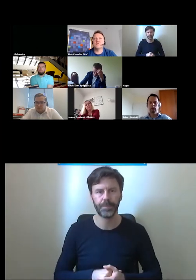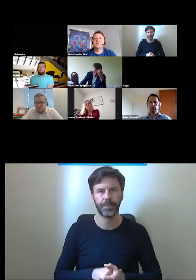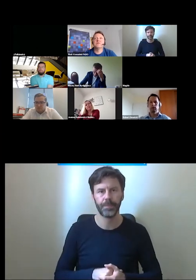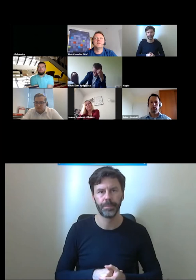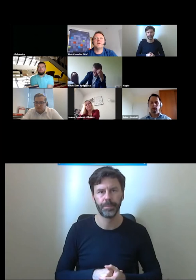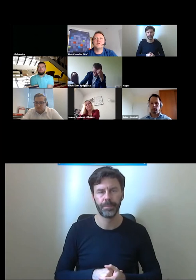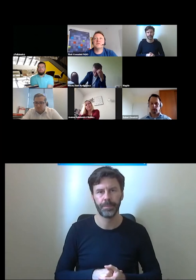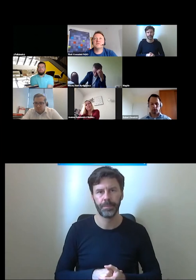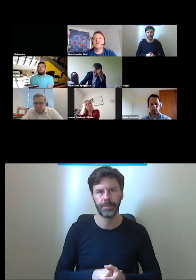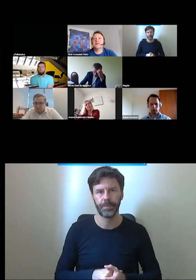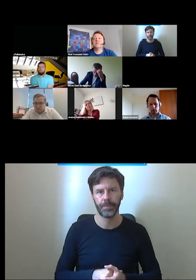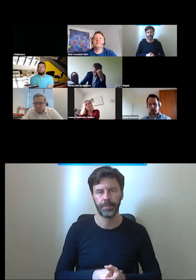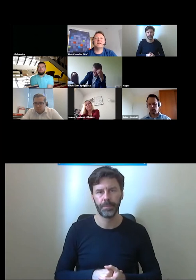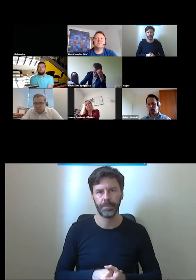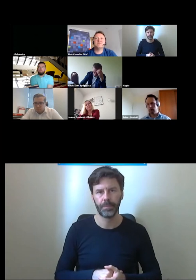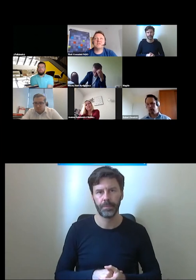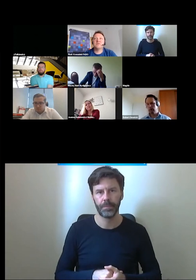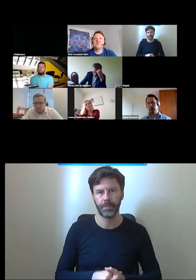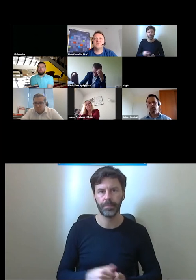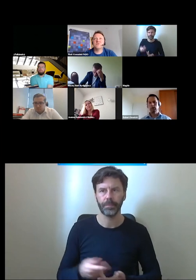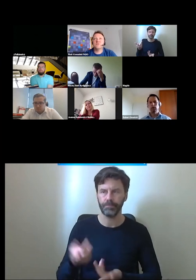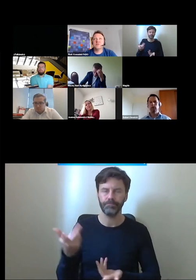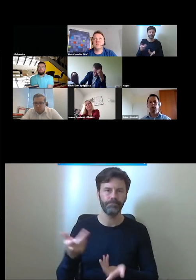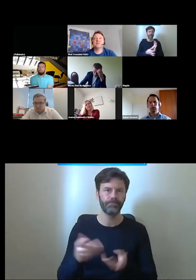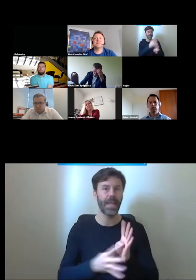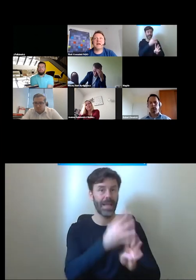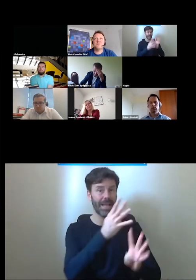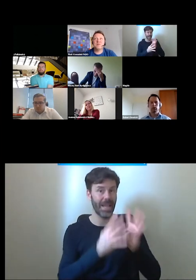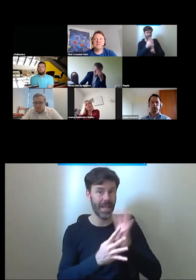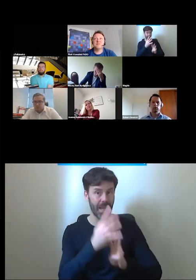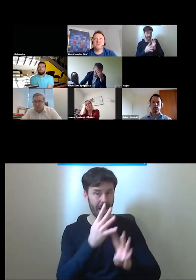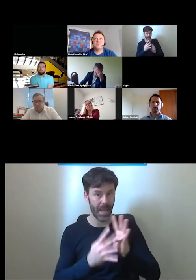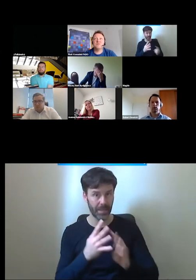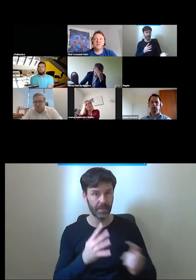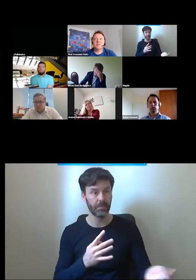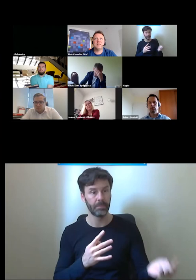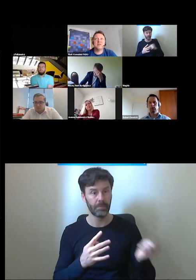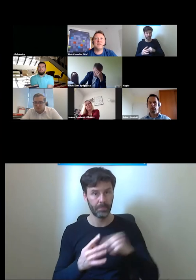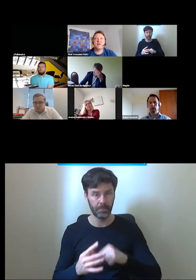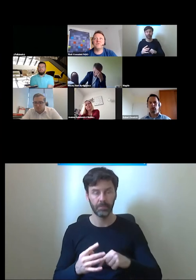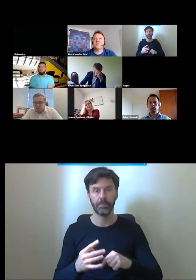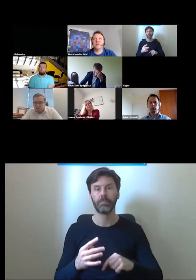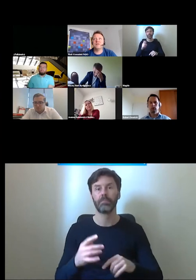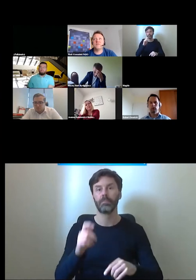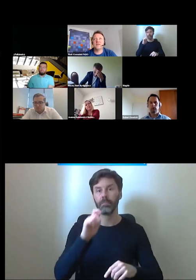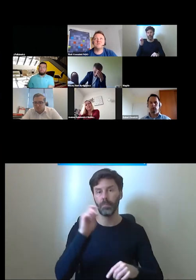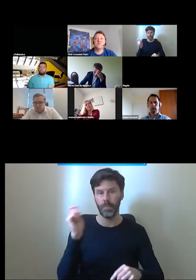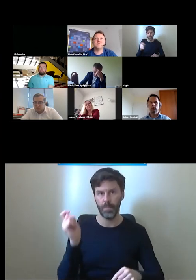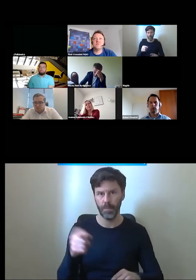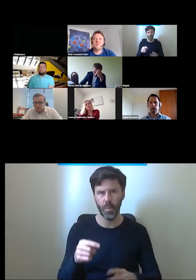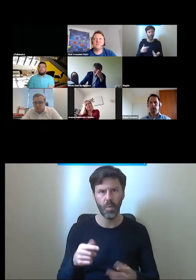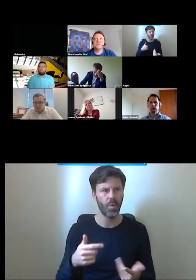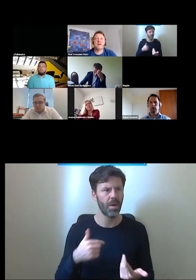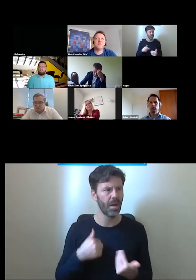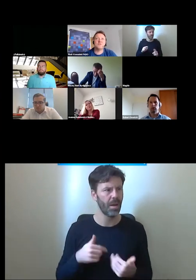kłopoty klient pasażer zwiedzający który może dostać się sam w miejsce do którego zmierza nie ma na głowie organizowania sobie